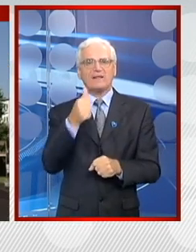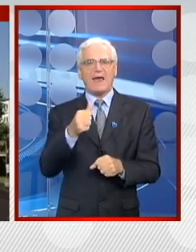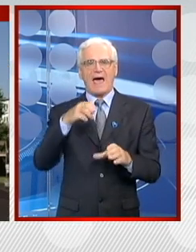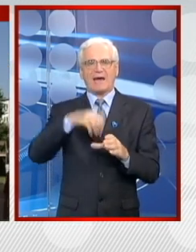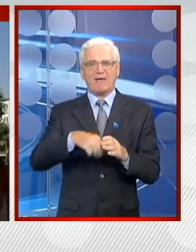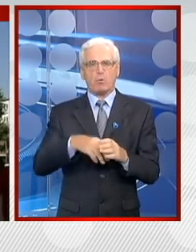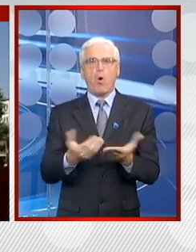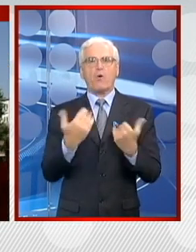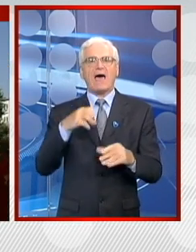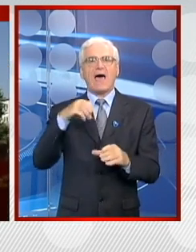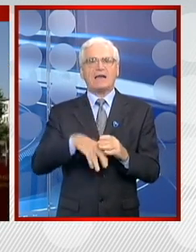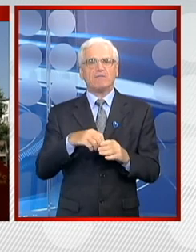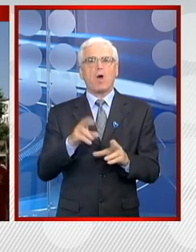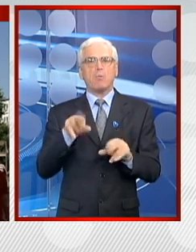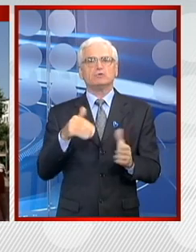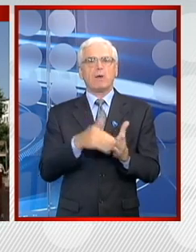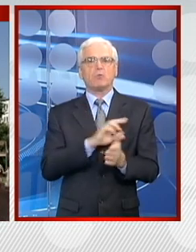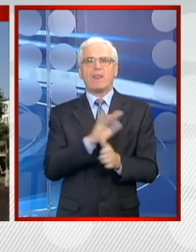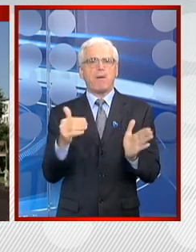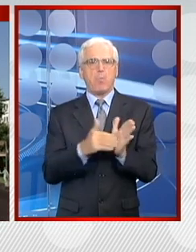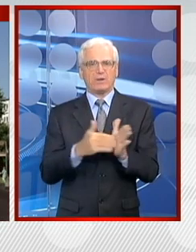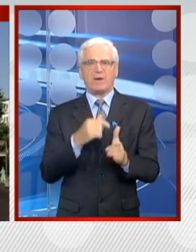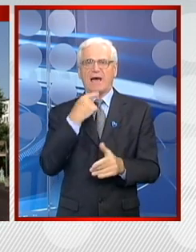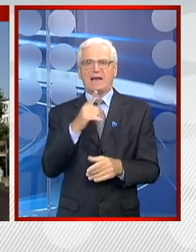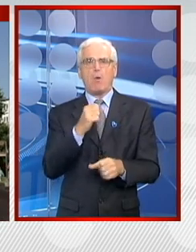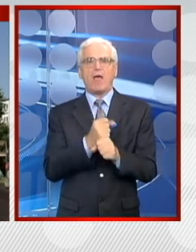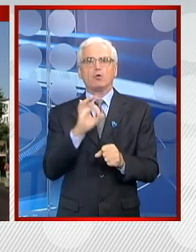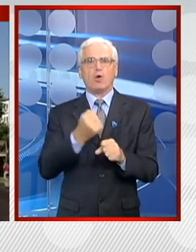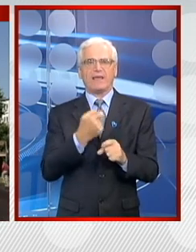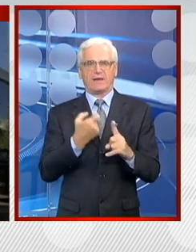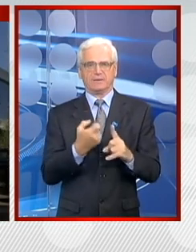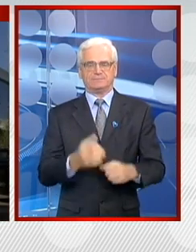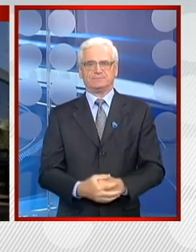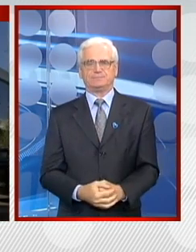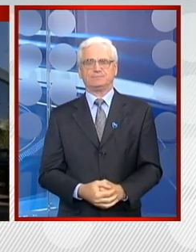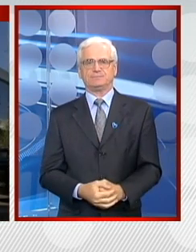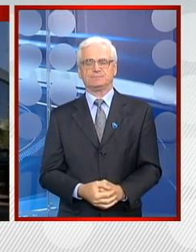referenduma, onda referendum može da bude besmislen, rekao je Dodik.